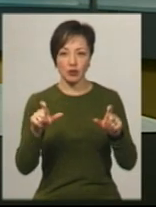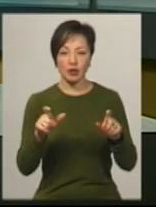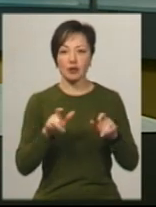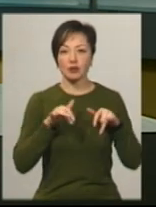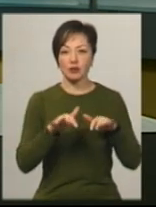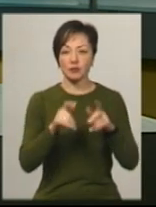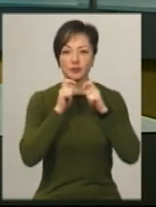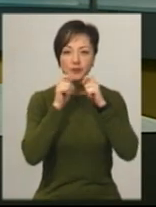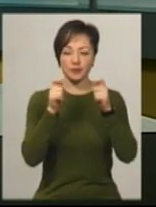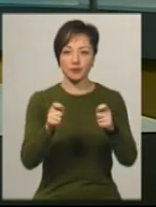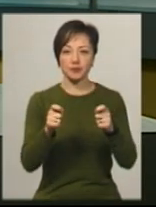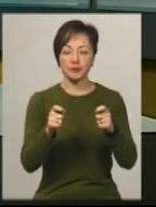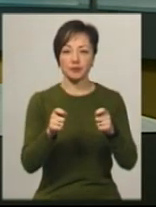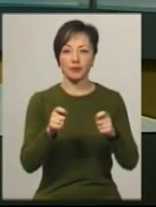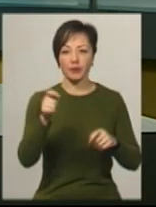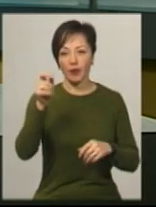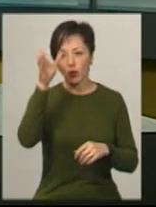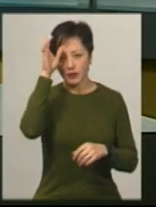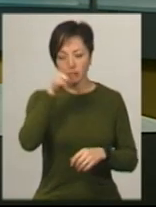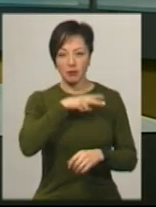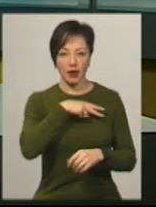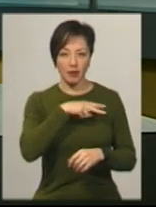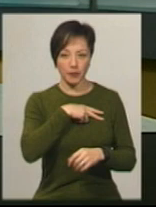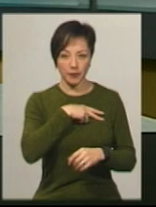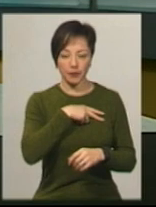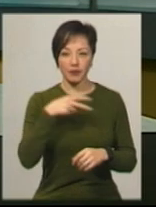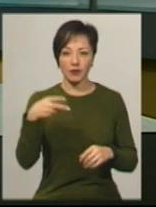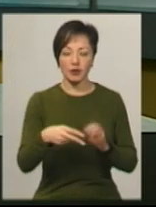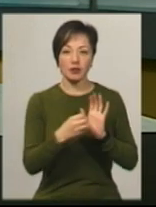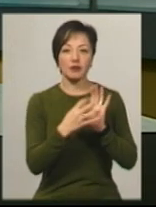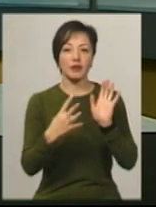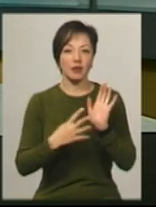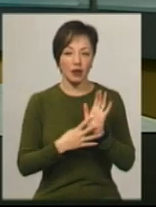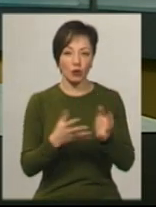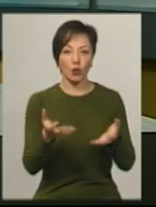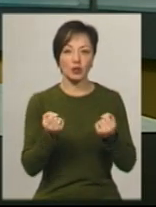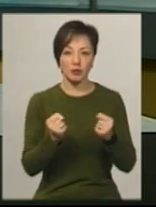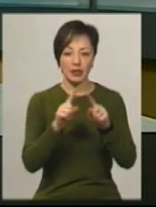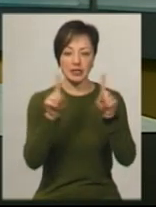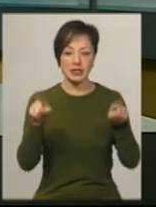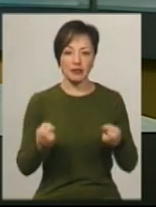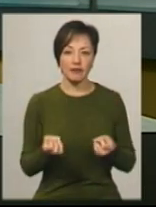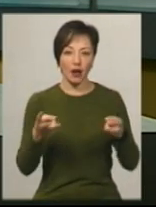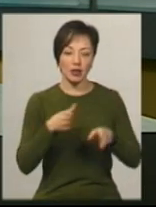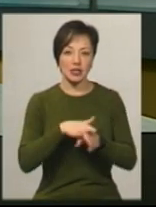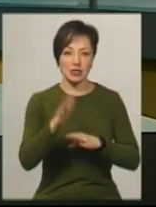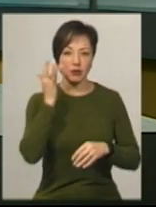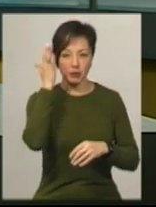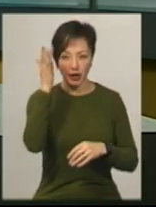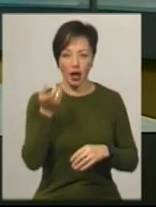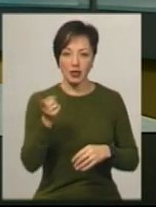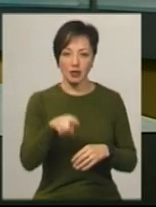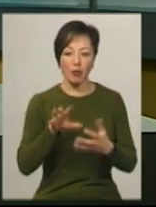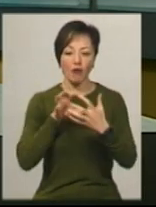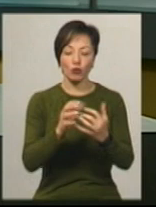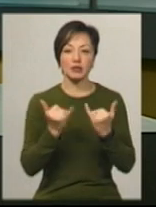церемонії вручення освітянської премії Global Teacher Press Ukraine 2019, отримала сертифікат на здійснення мрії, а саме